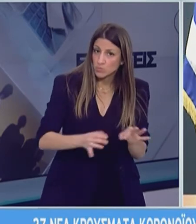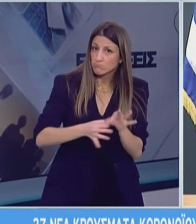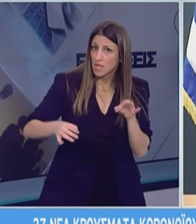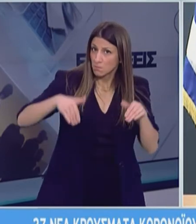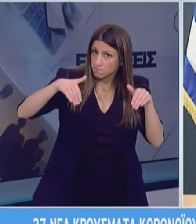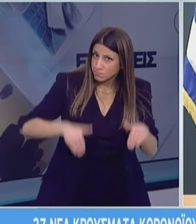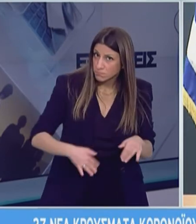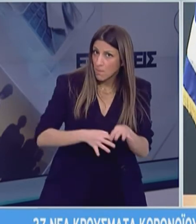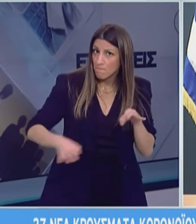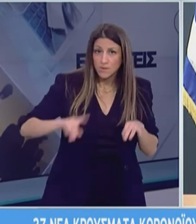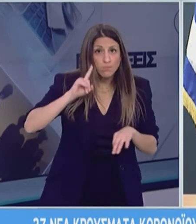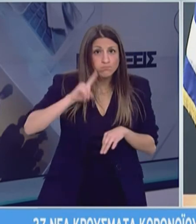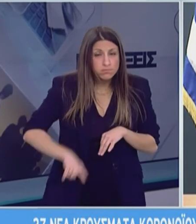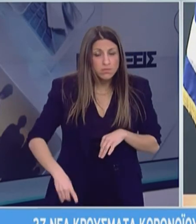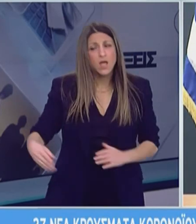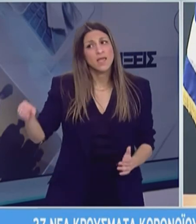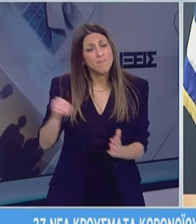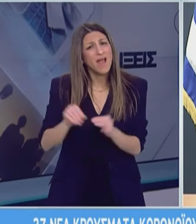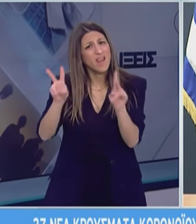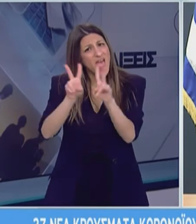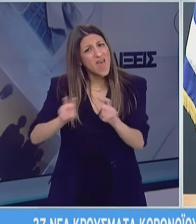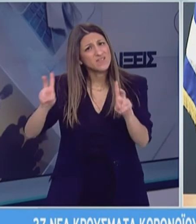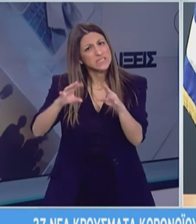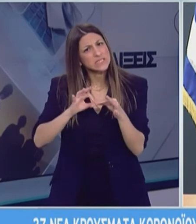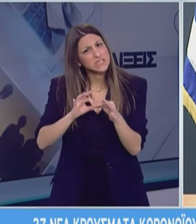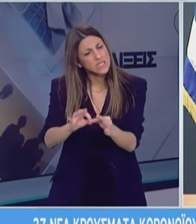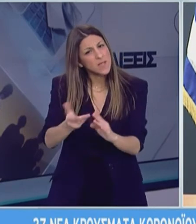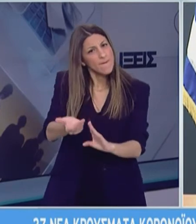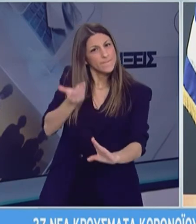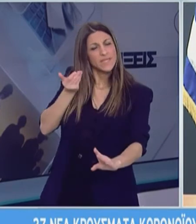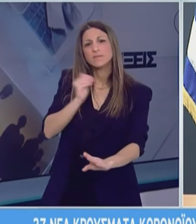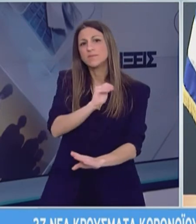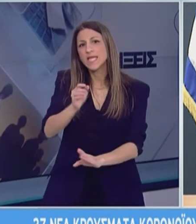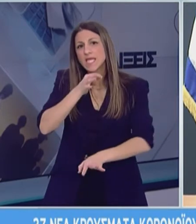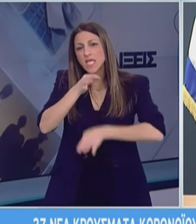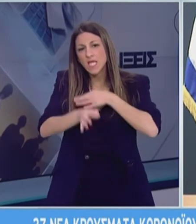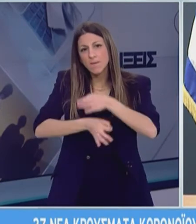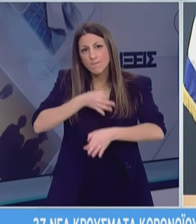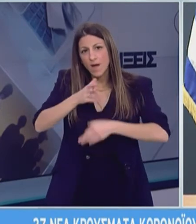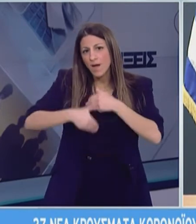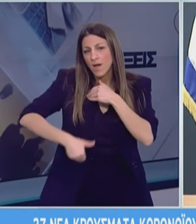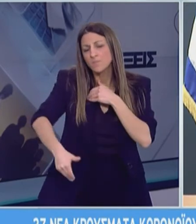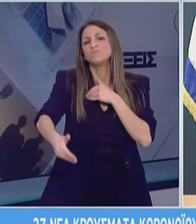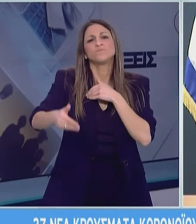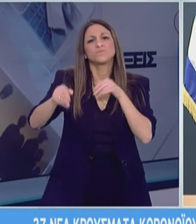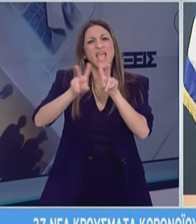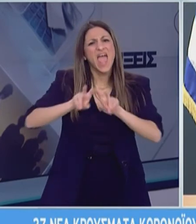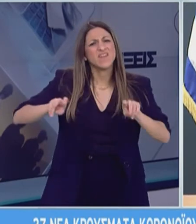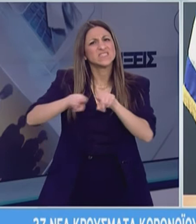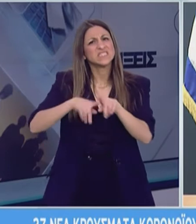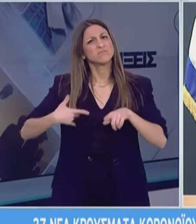άλλες μελέτες. Ίσως έχετε ακούσει και σας έχω προειδεάσει για κάποιους από τους τρόπους που θα γίνει αυτό, μελέτες